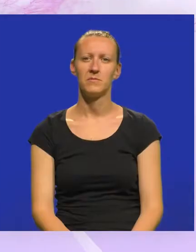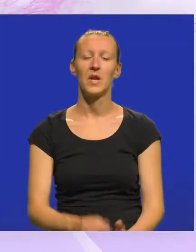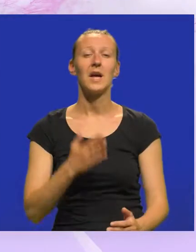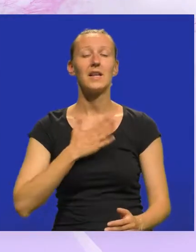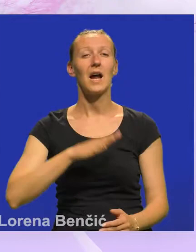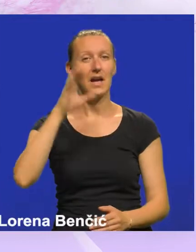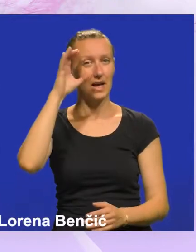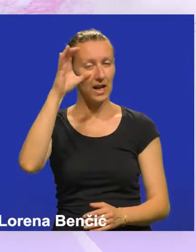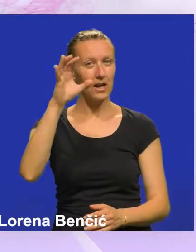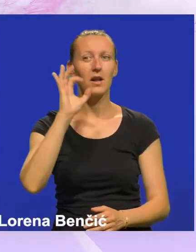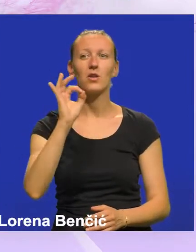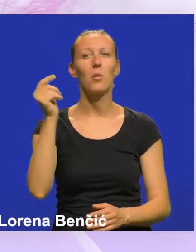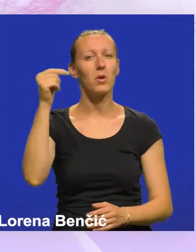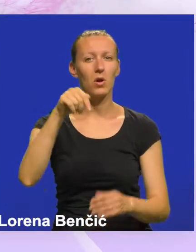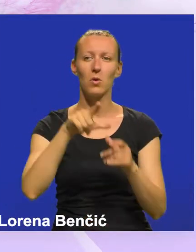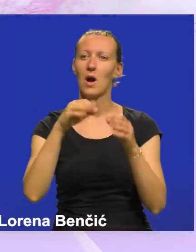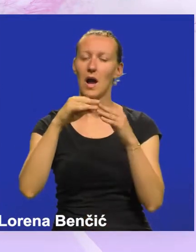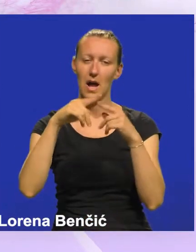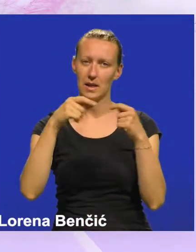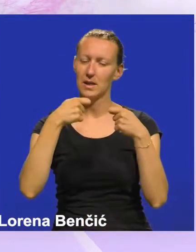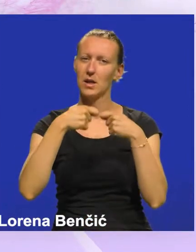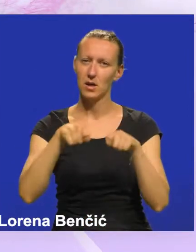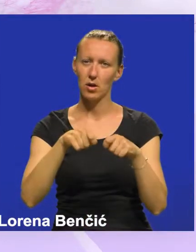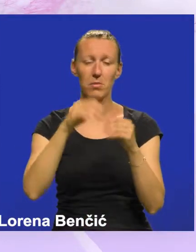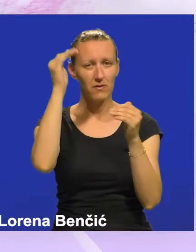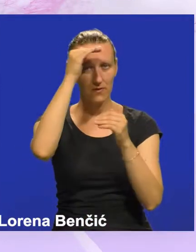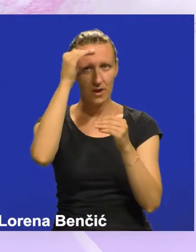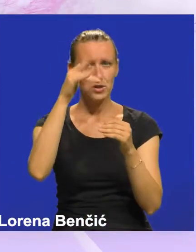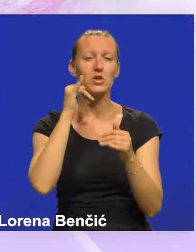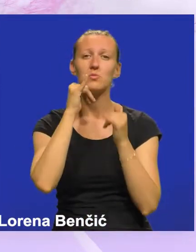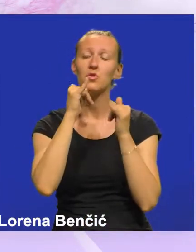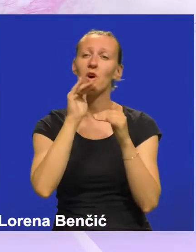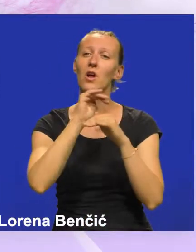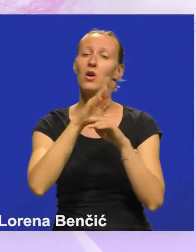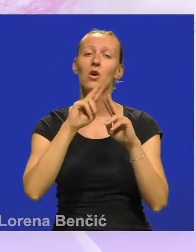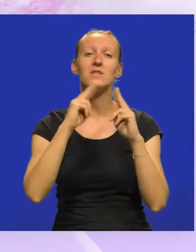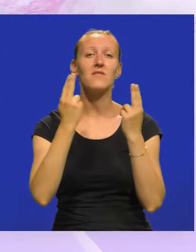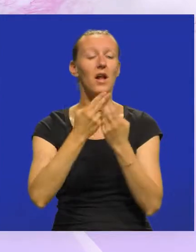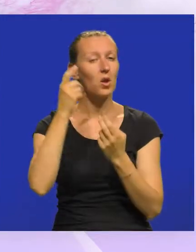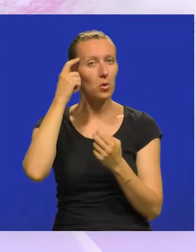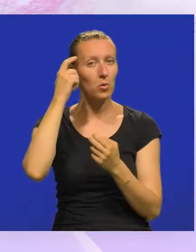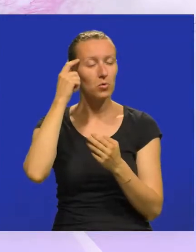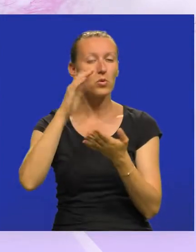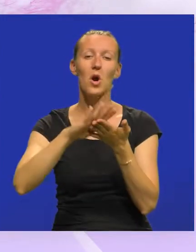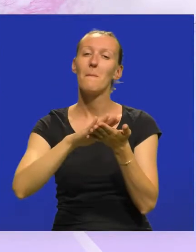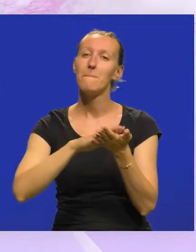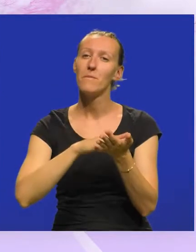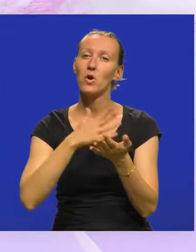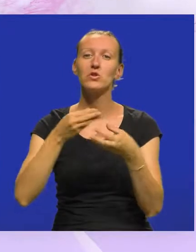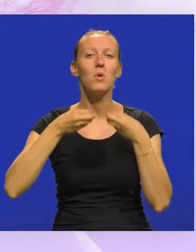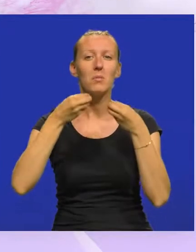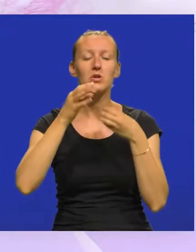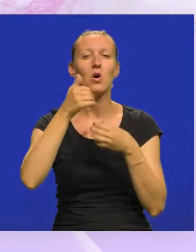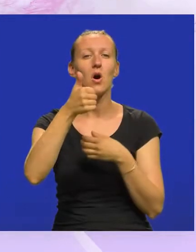Dragi gledatelji, dobrodošli u Art Klub. Večerašnje putovanje kroz svijet kulture započinjemo